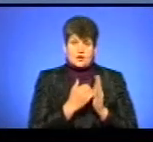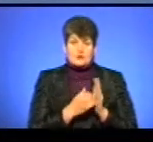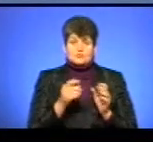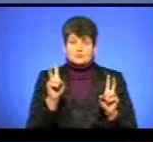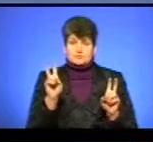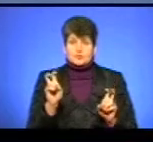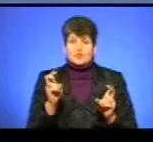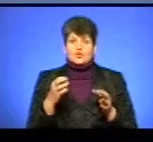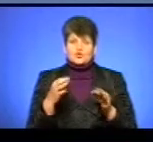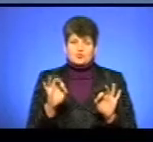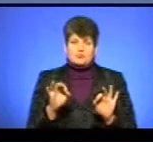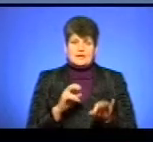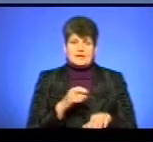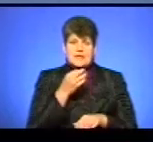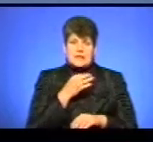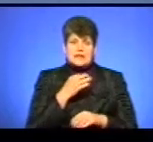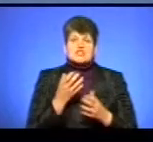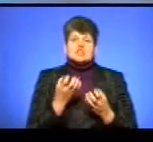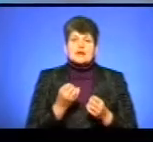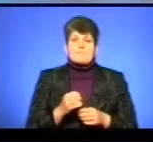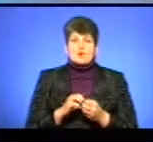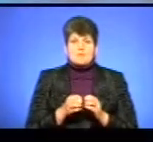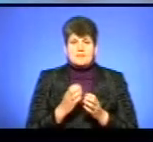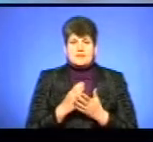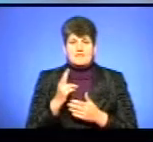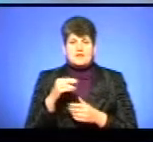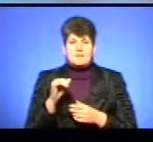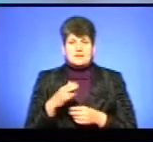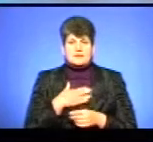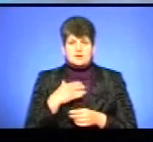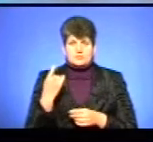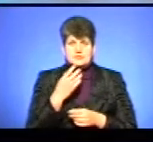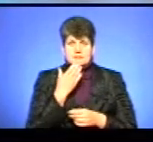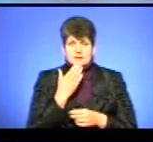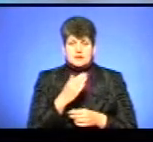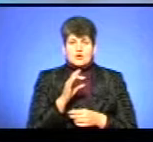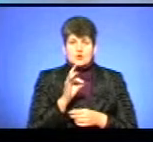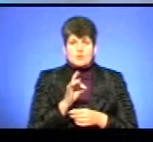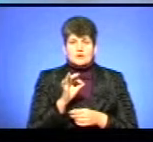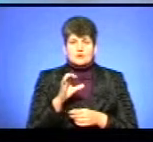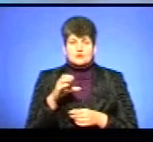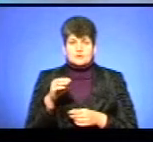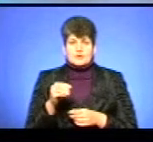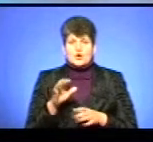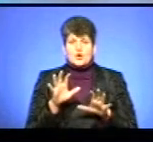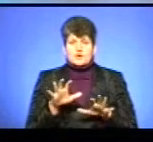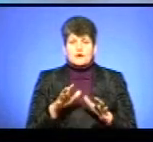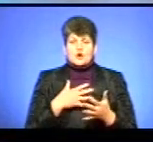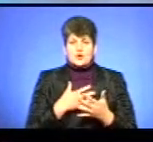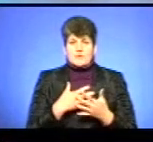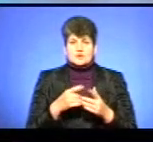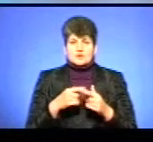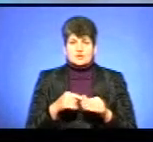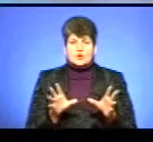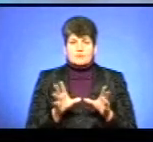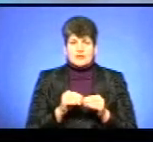«Доступні ліки». Про те, які ще проблеми є у діабетикі в нашій області, ми запитали Романа Островського, голови громадської організації об'єднання